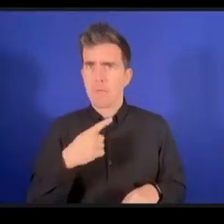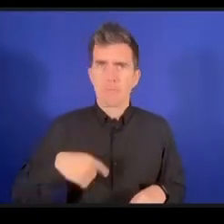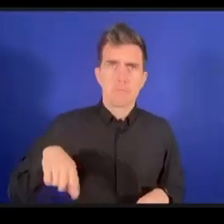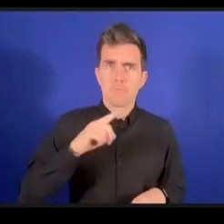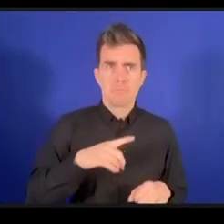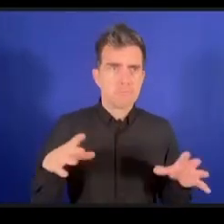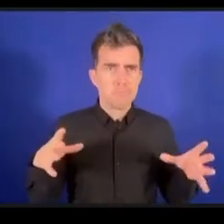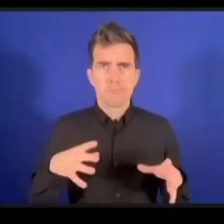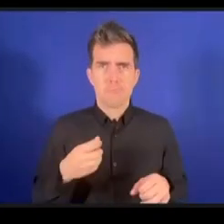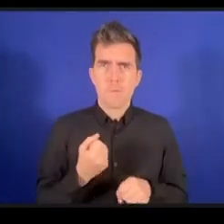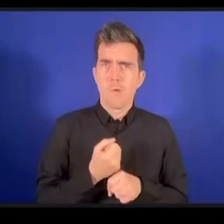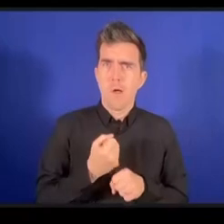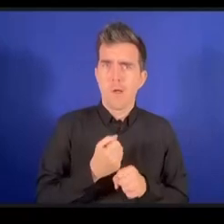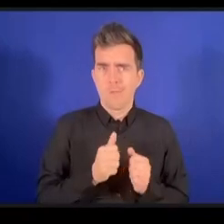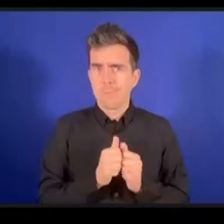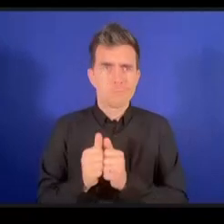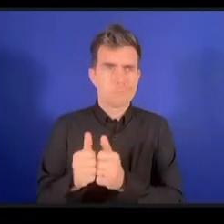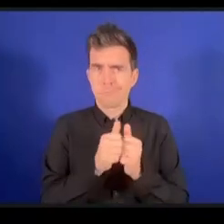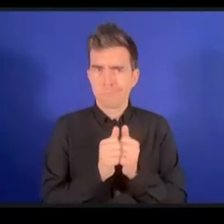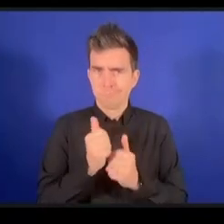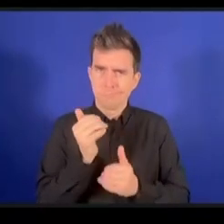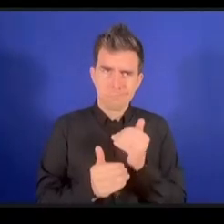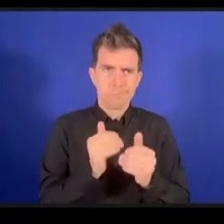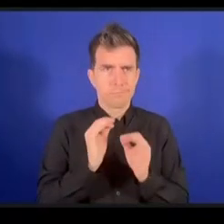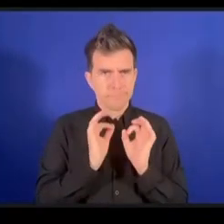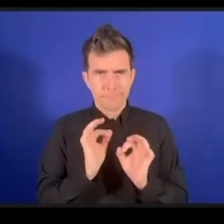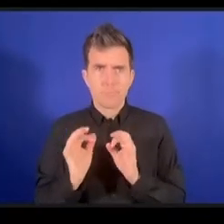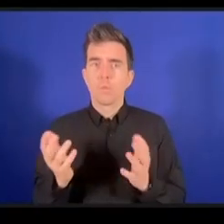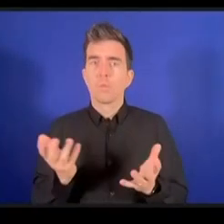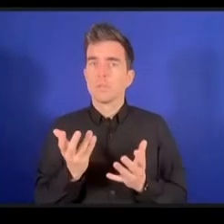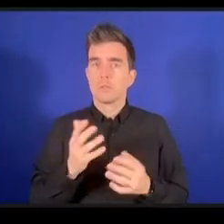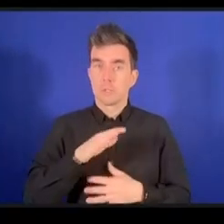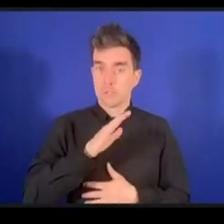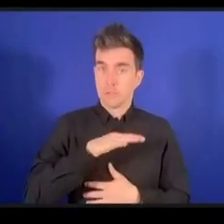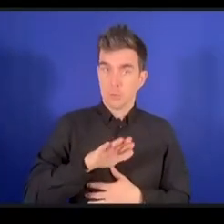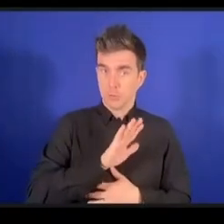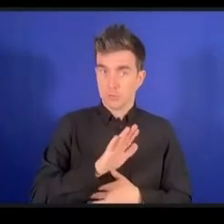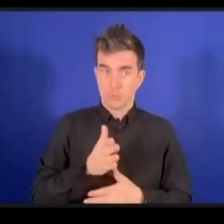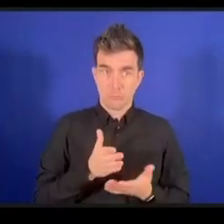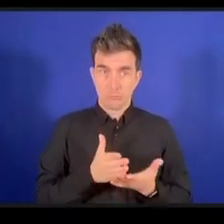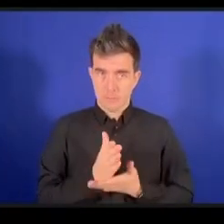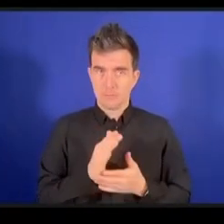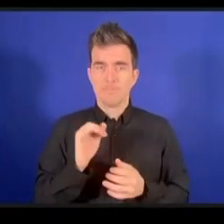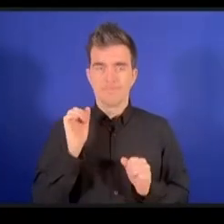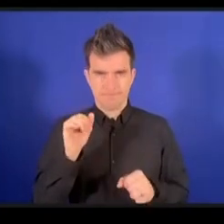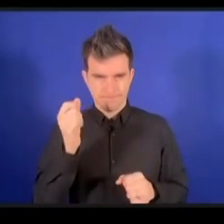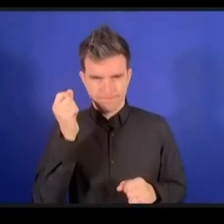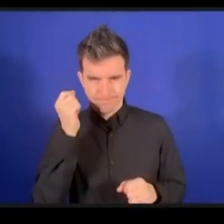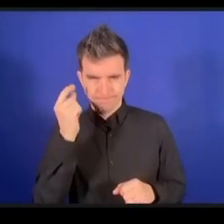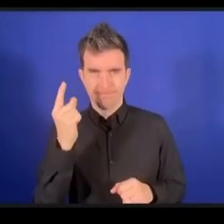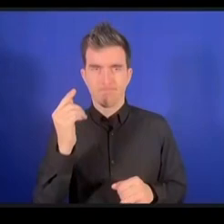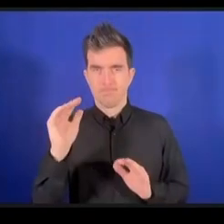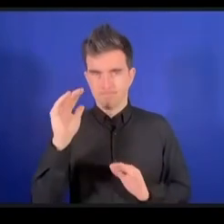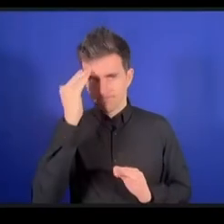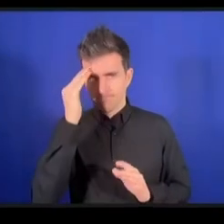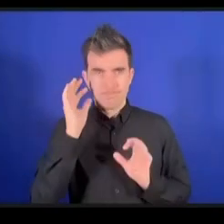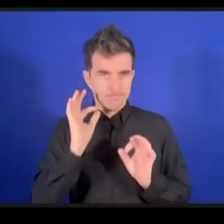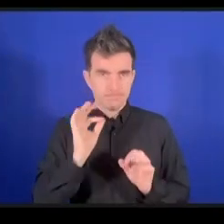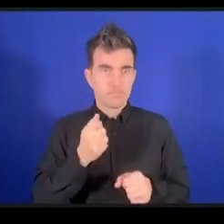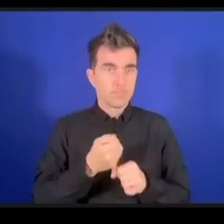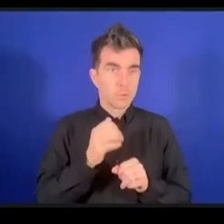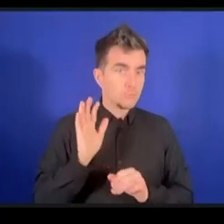الرقمية هذا أمر فعلا شيق وهذا يساعدنا أن نفهم